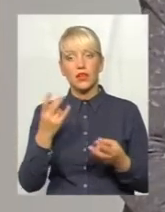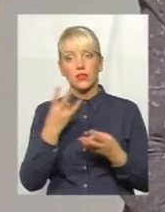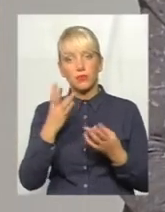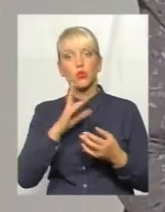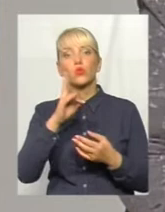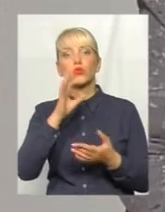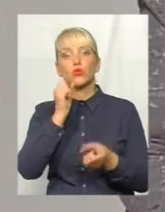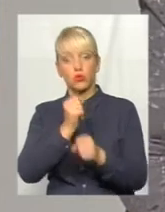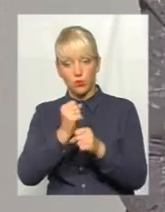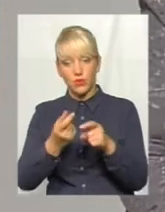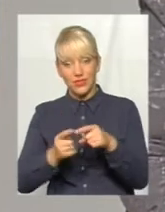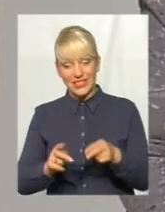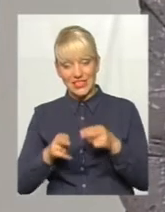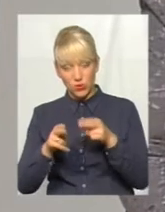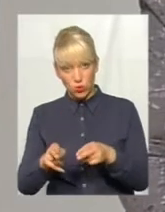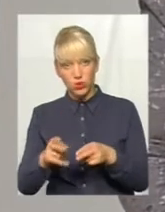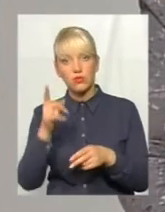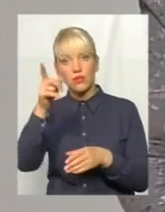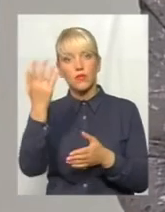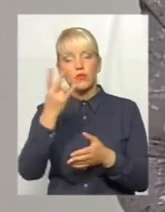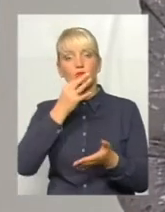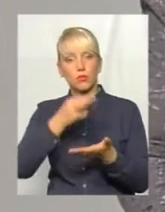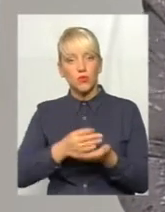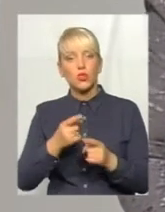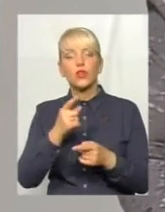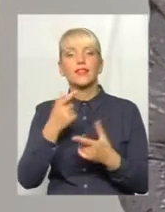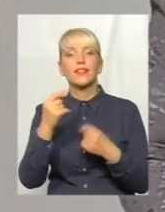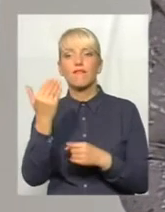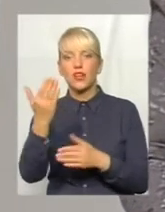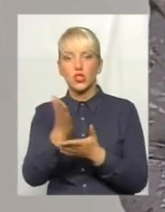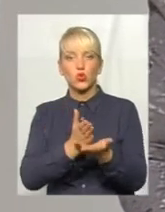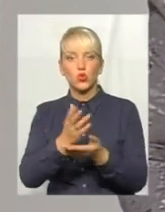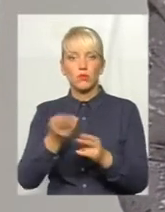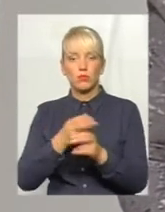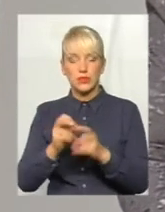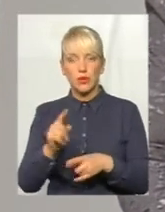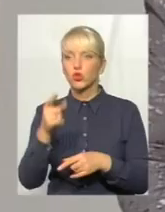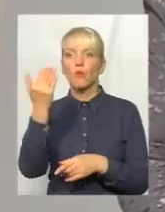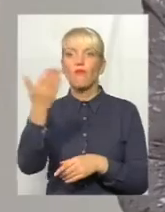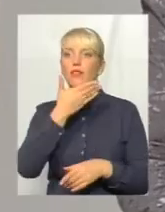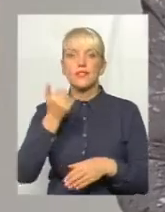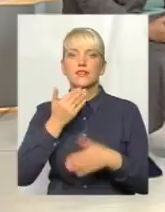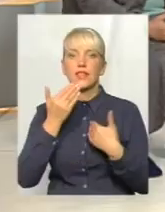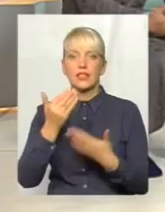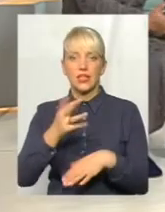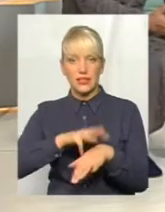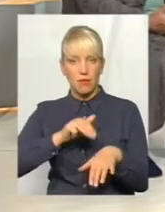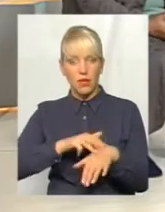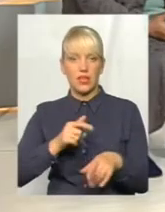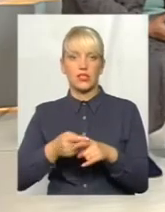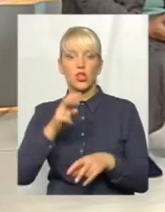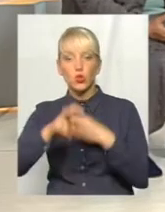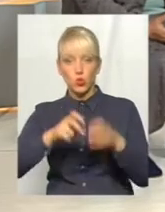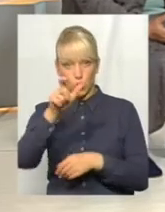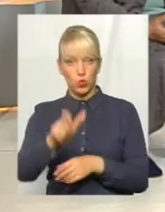була служба безпеки на той період, в цей рік не сплачений був кредит. Чому ви не зверталися в органи міліції на відшукування